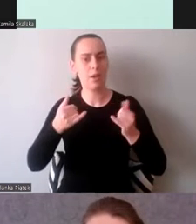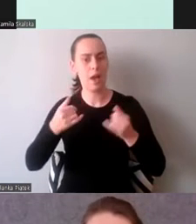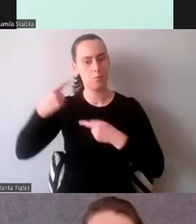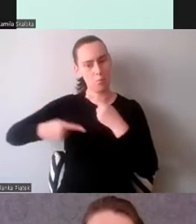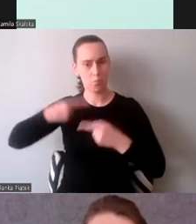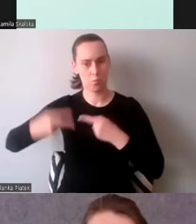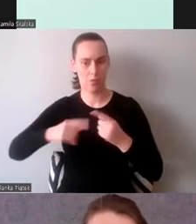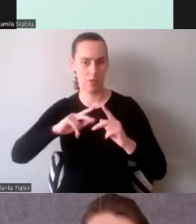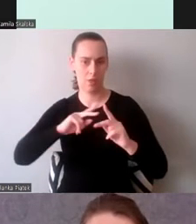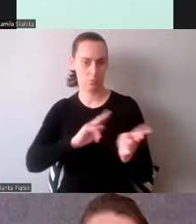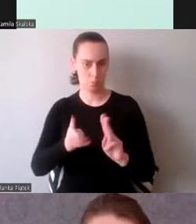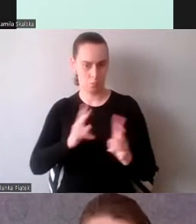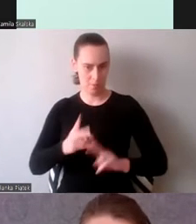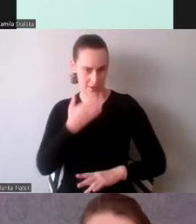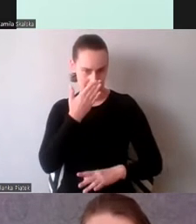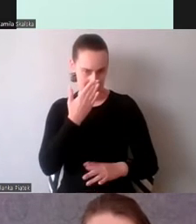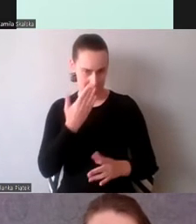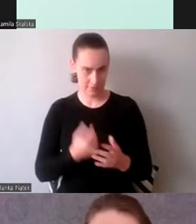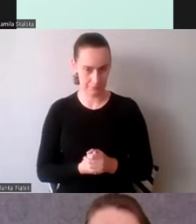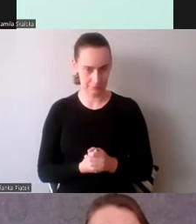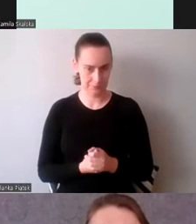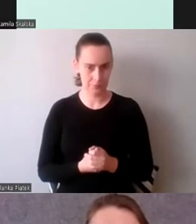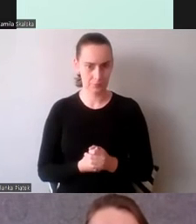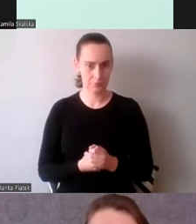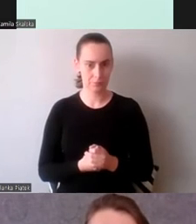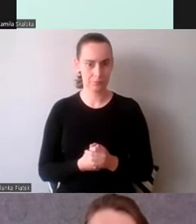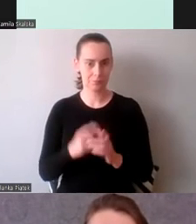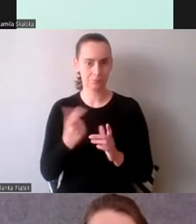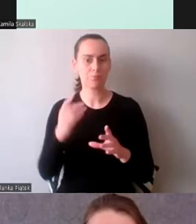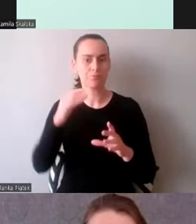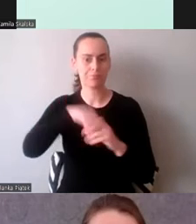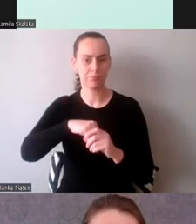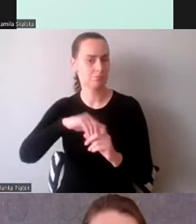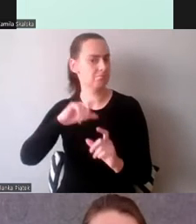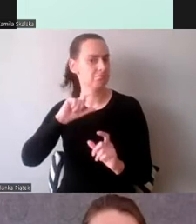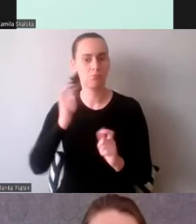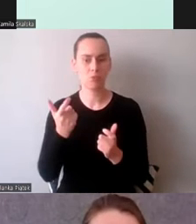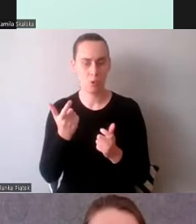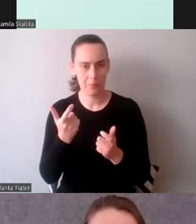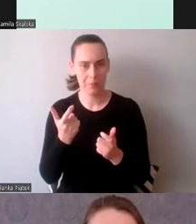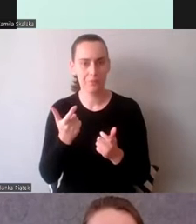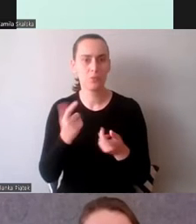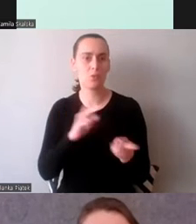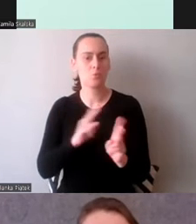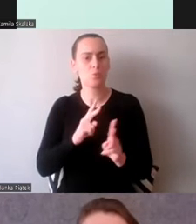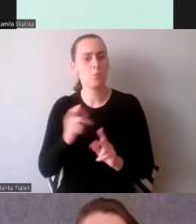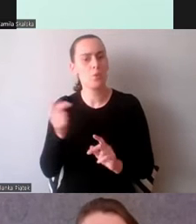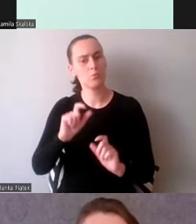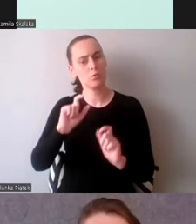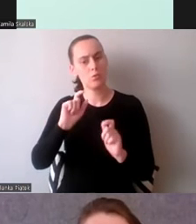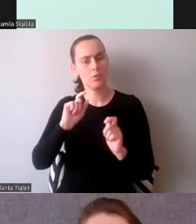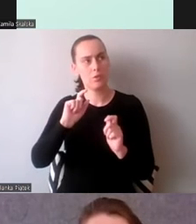Co takiego właściwie tłumacz musi umieć? Jakie mieć